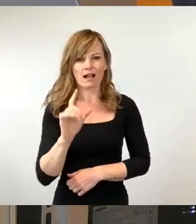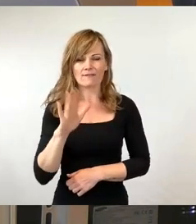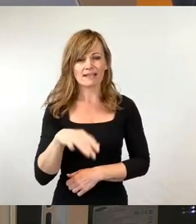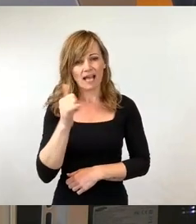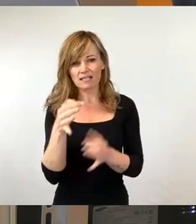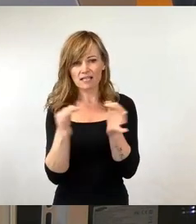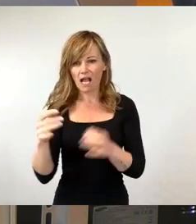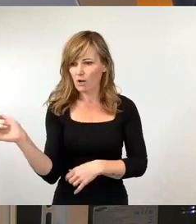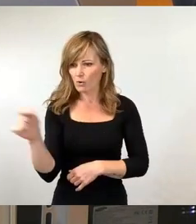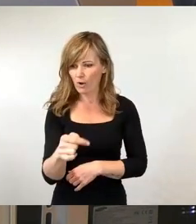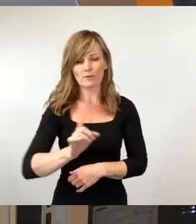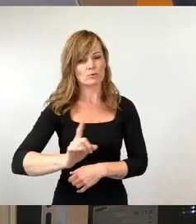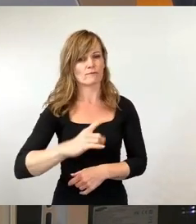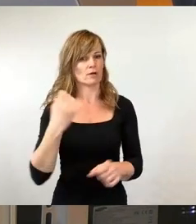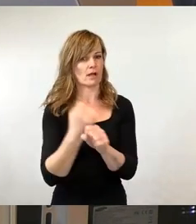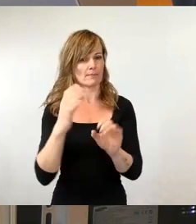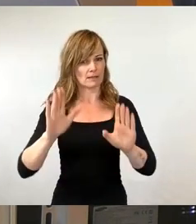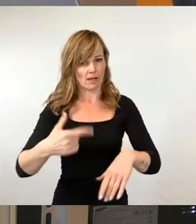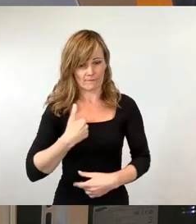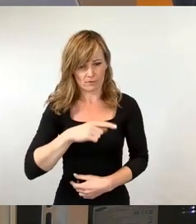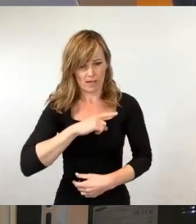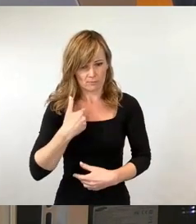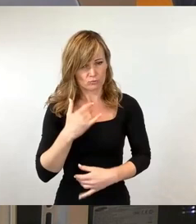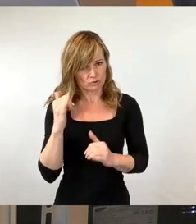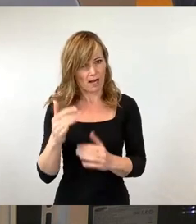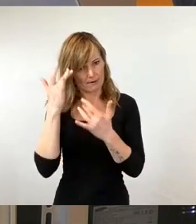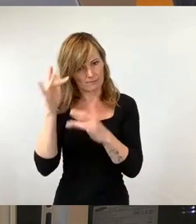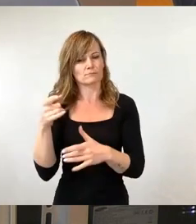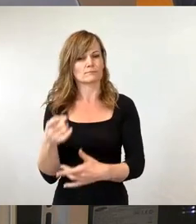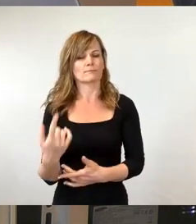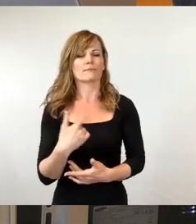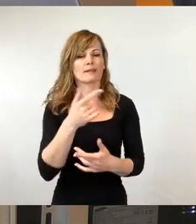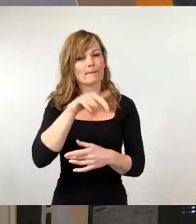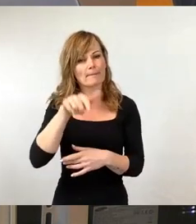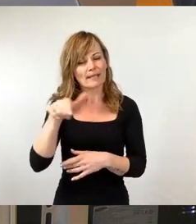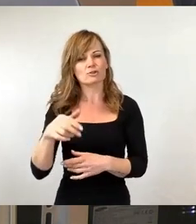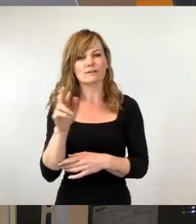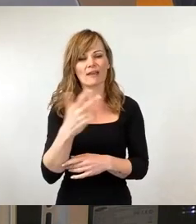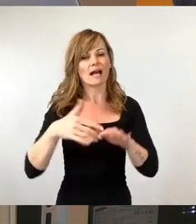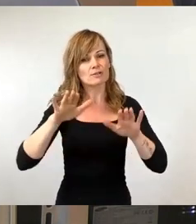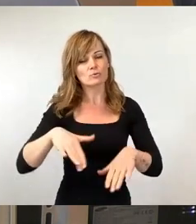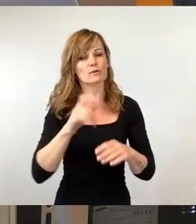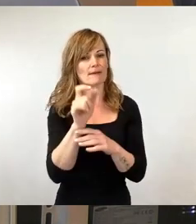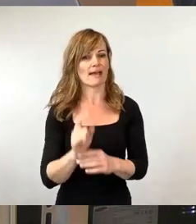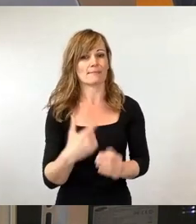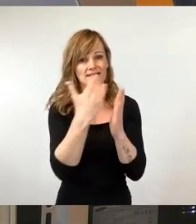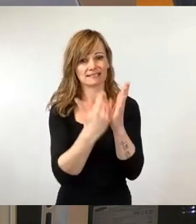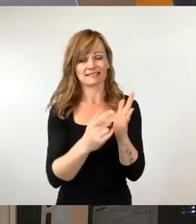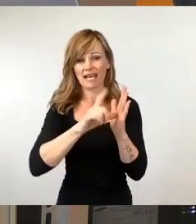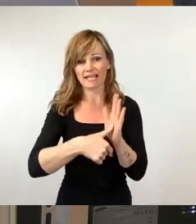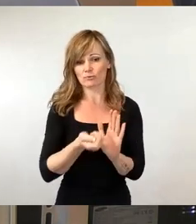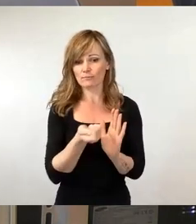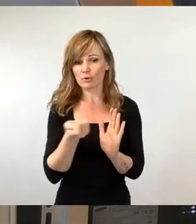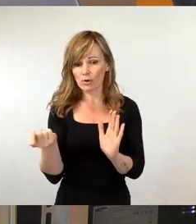Menschen, die in unserer Stadt Leistungen nach Asylbewerbergesetze halten, müssen genauso ein leistender Teil der Stadtgesellschaft werden, wie andere auch.